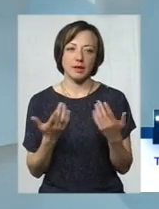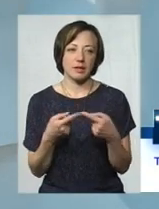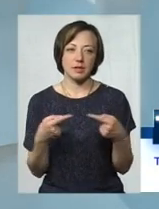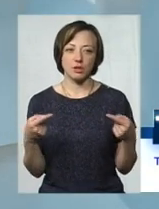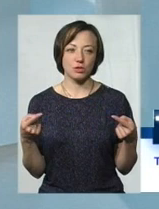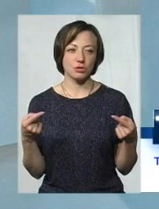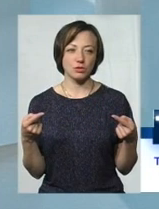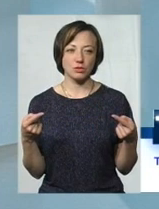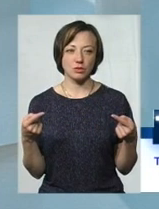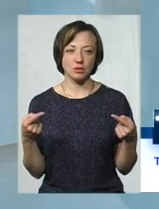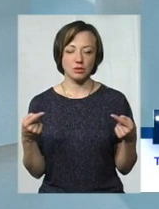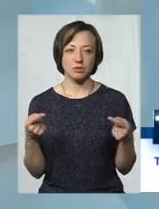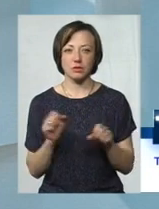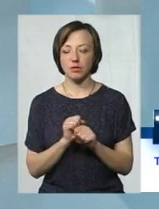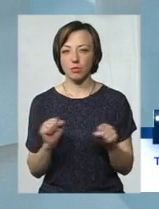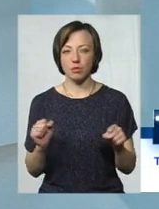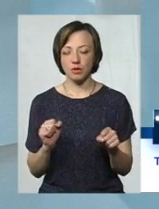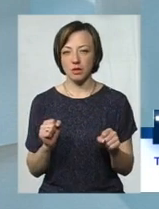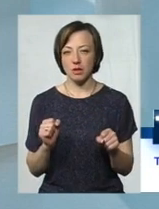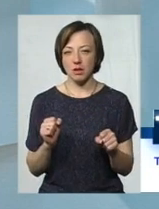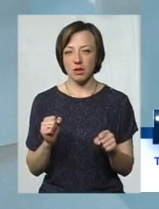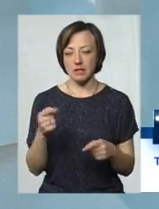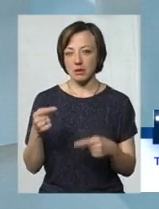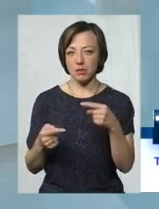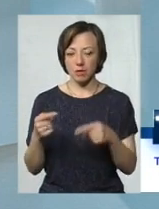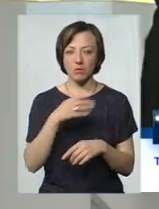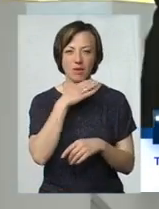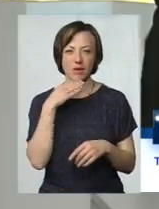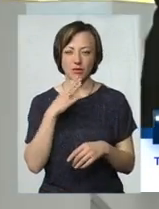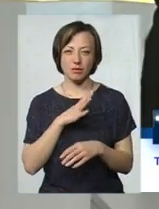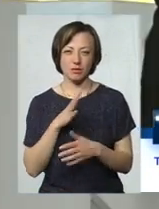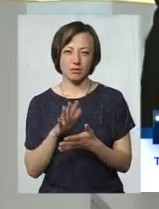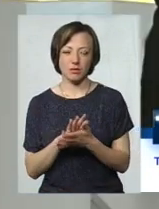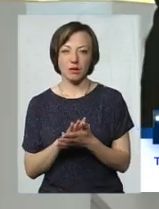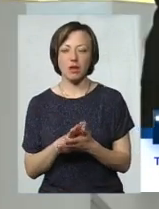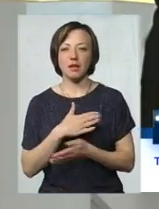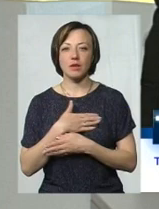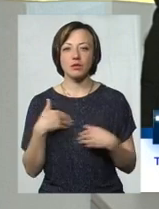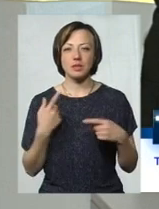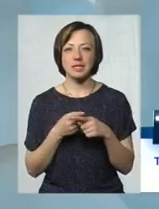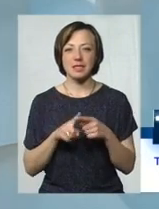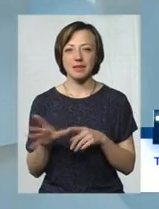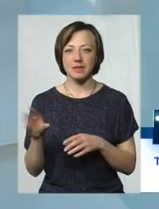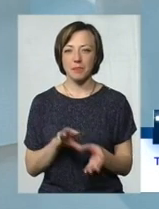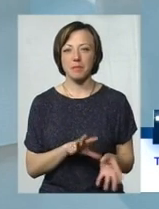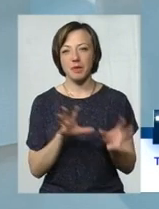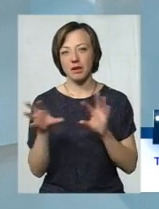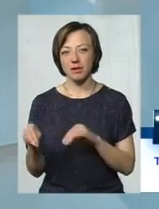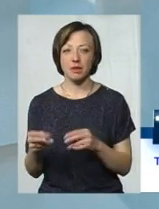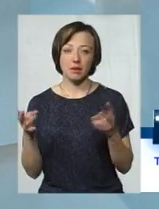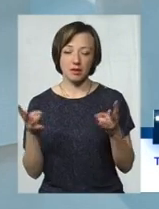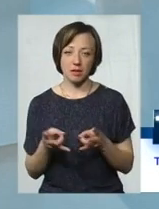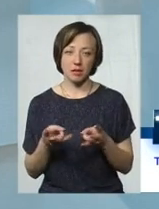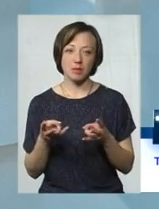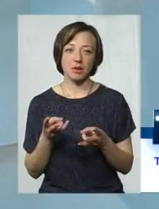які не можна заперечувати, але було досить багато всього. Дуже би не хотілося, щоб це все переносилось. А для цього